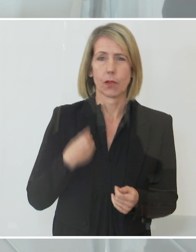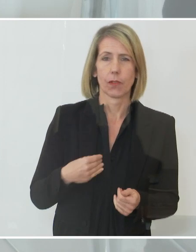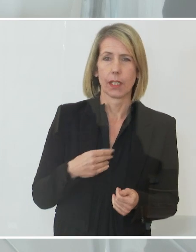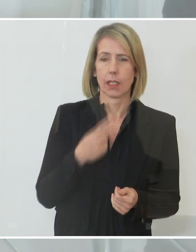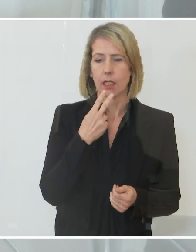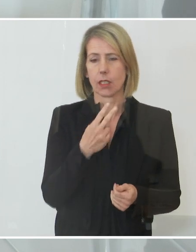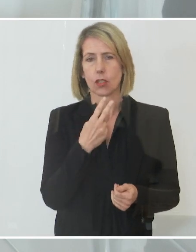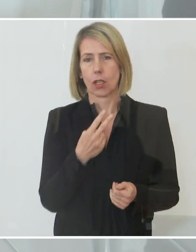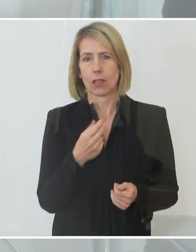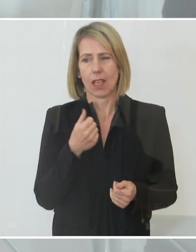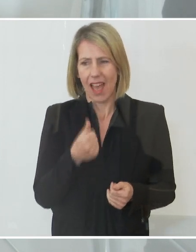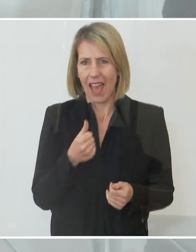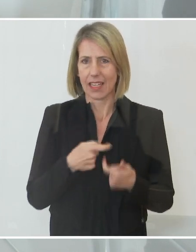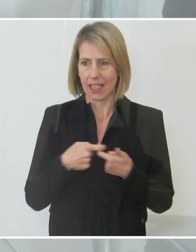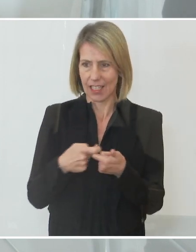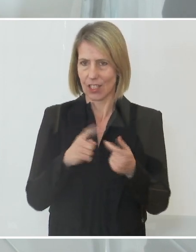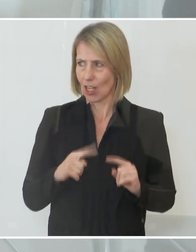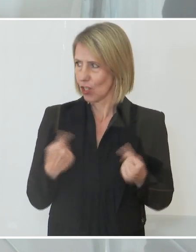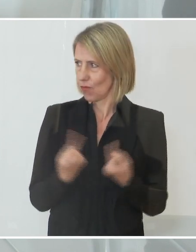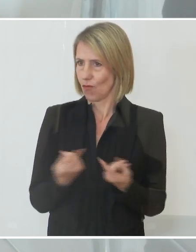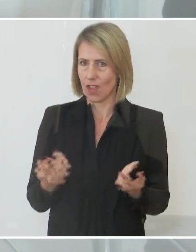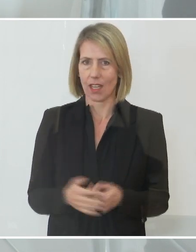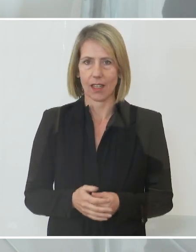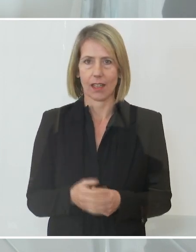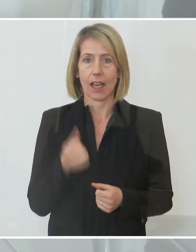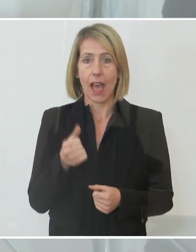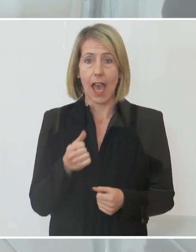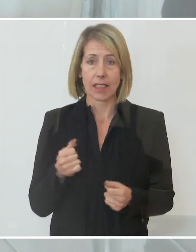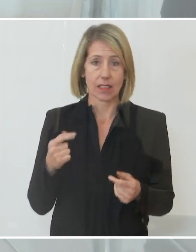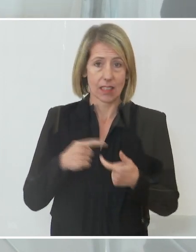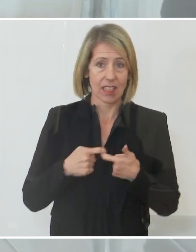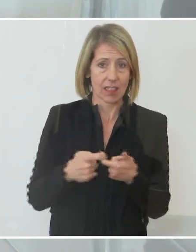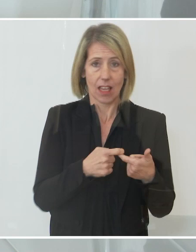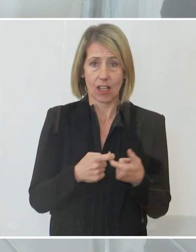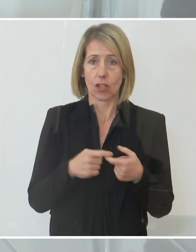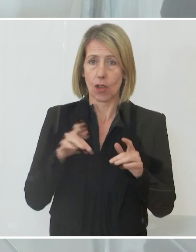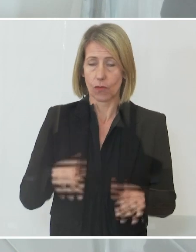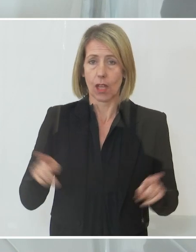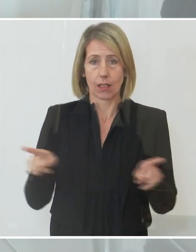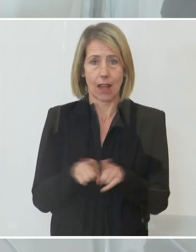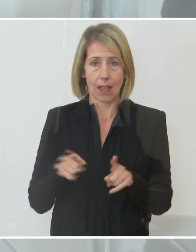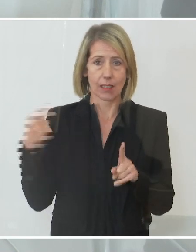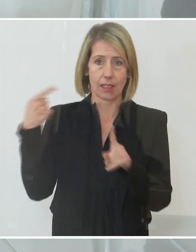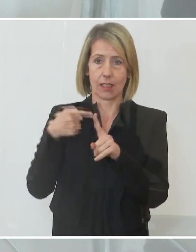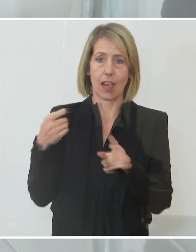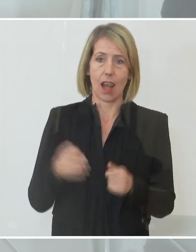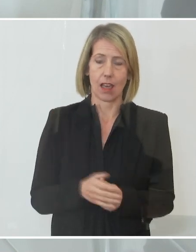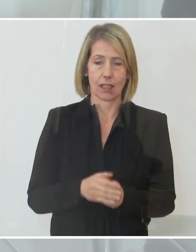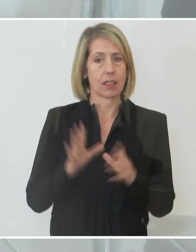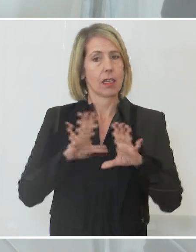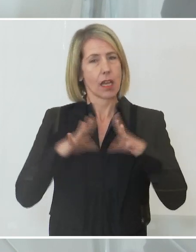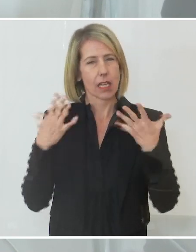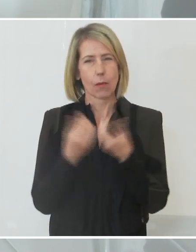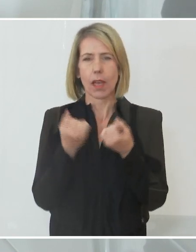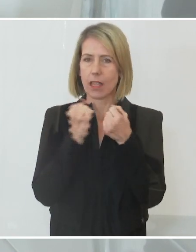sind, dass wir eine Gesellschaft sind, dass es einer Gesellschaft um ein Ziel geht, nämlich die gemeinsame Freiheit wieder zu er